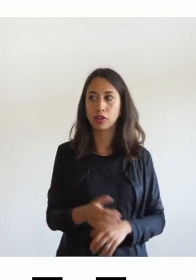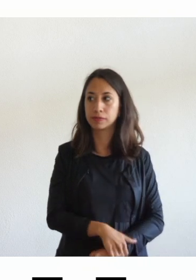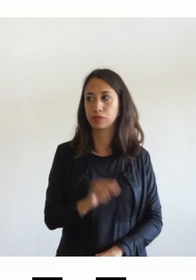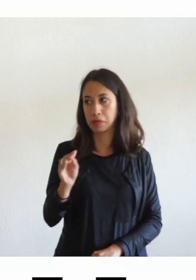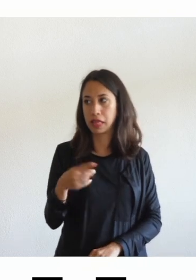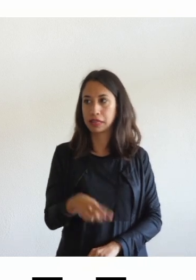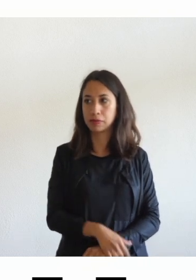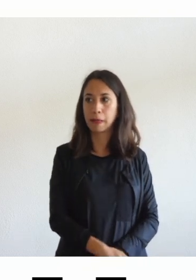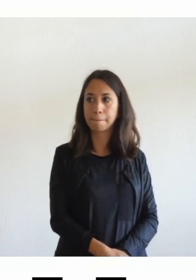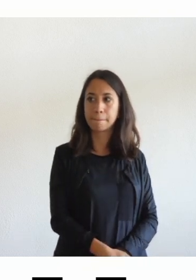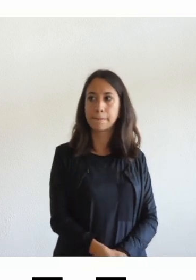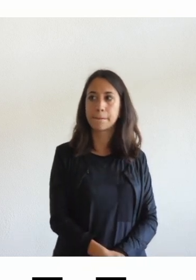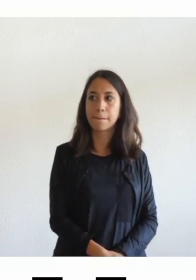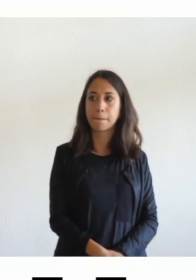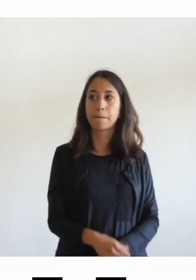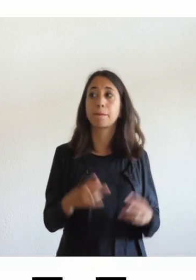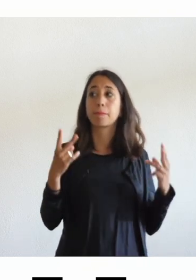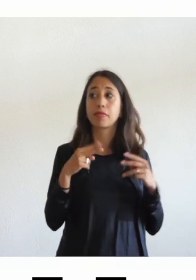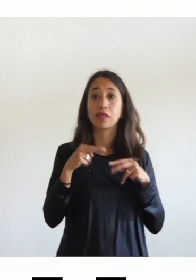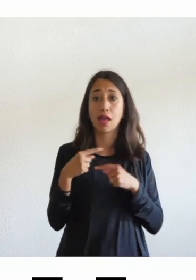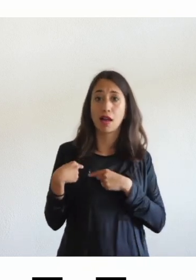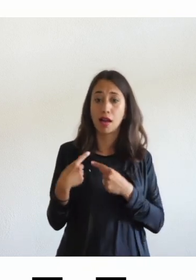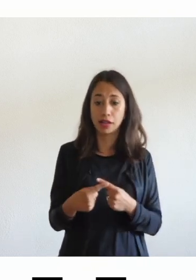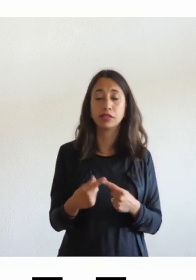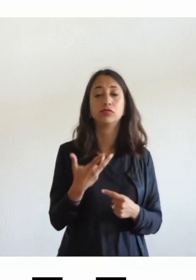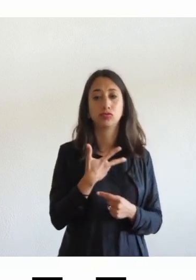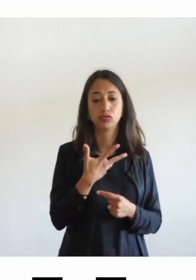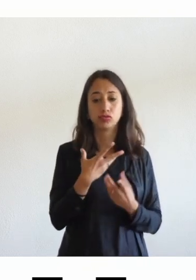negli anni ci sono stati tanti